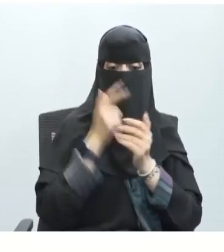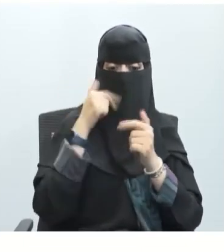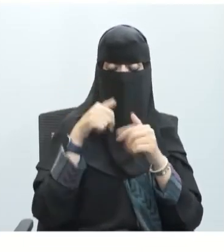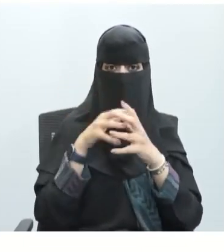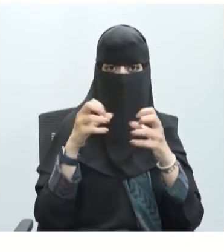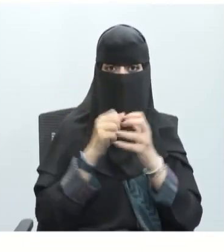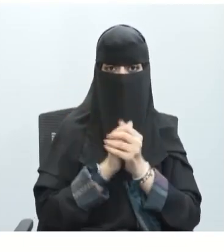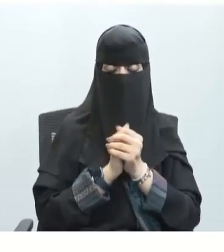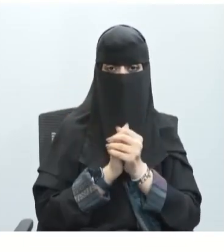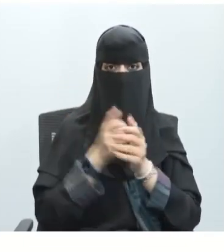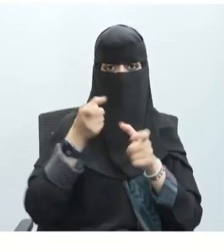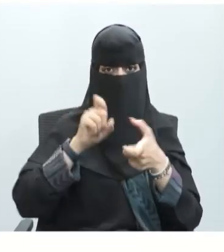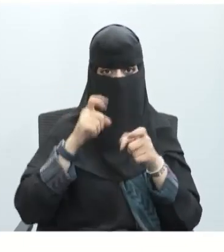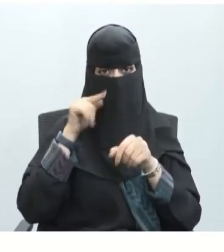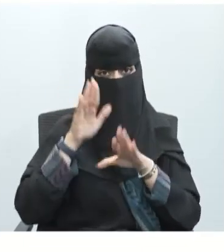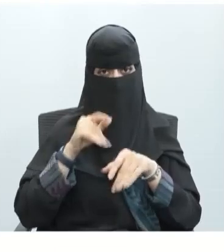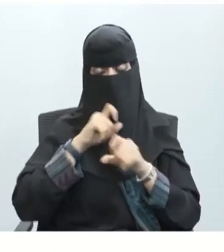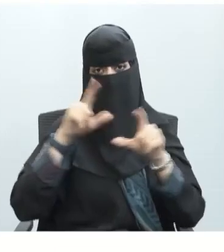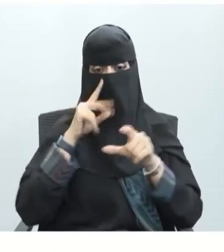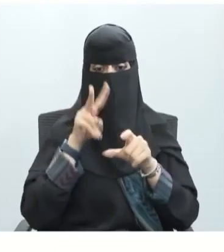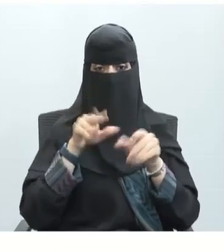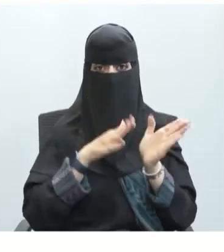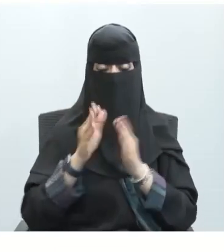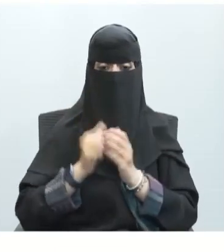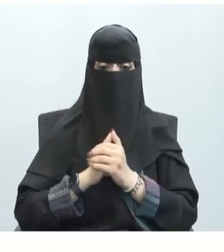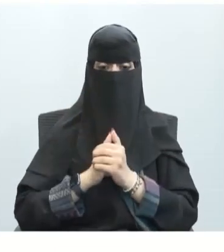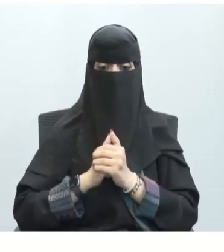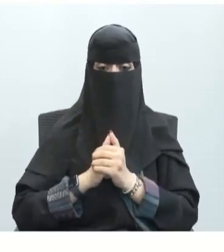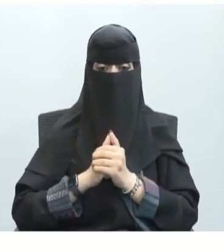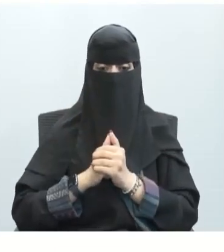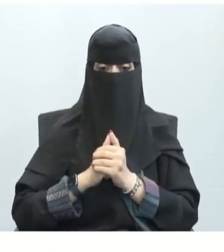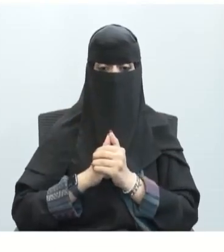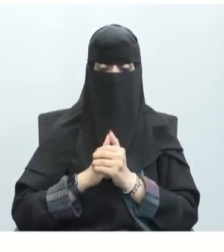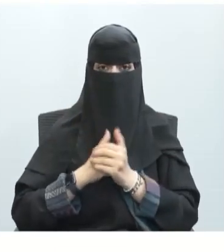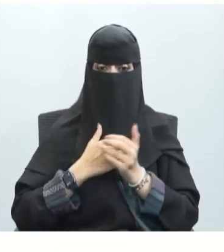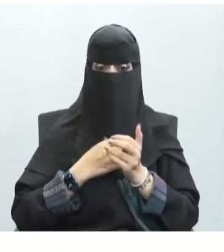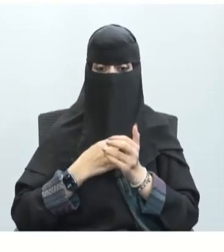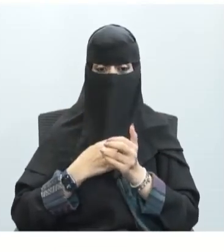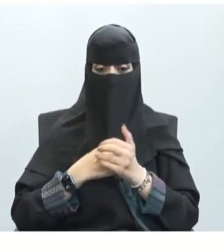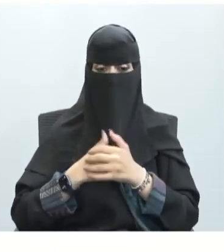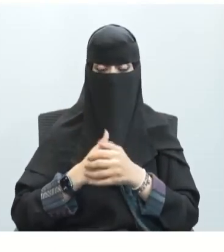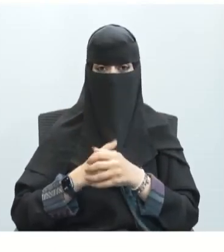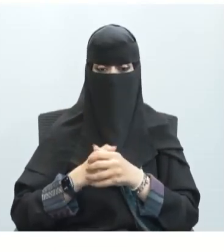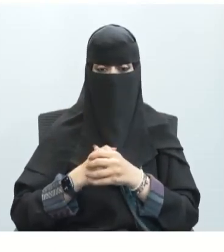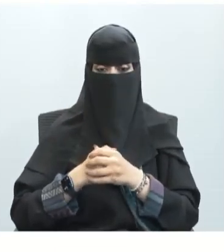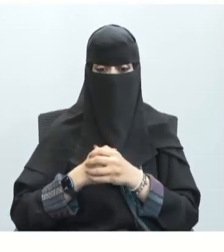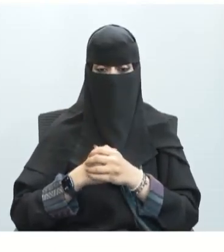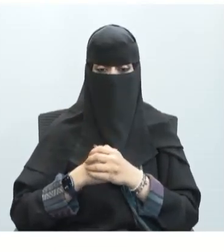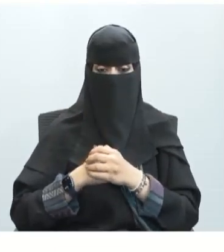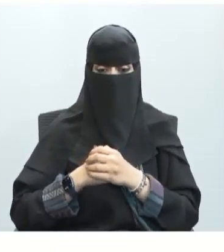تجربة وجريات سابقا في تحليل البيانات هنا في البيانات الملاحظات نذكر